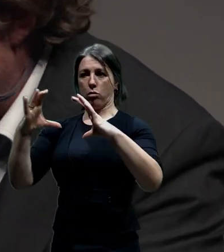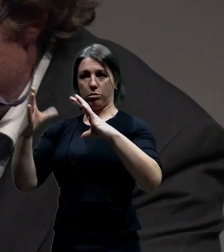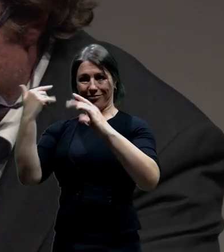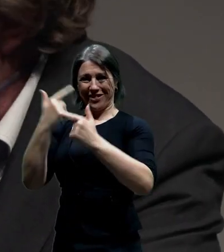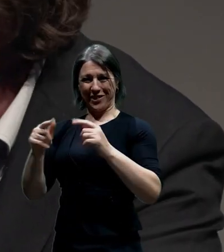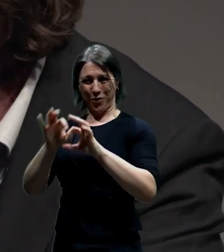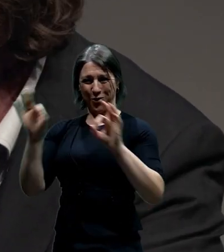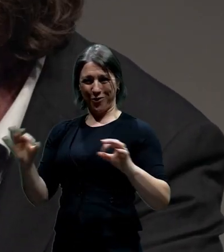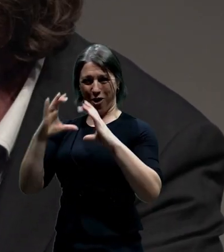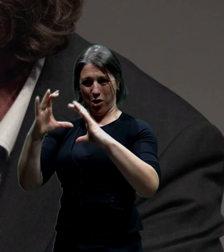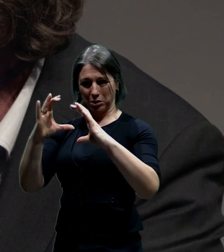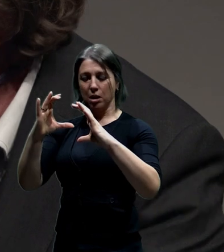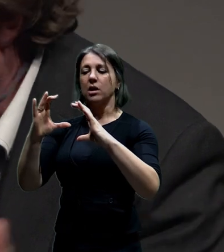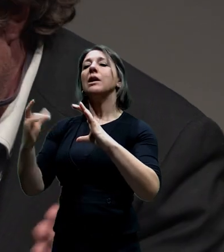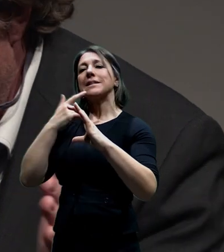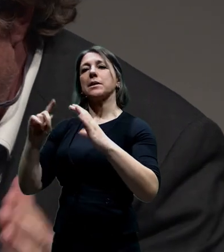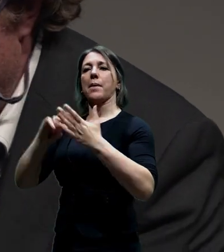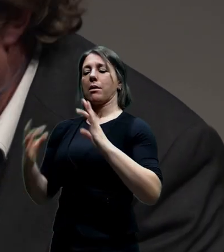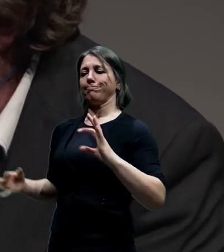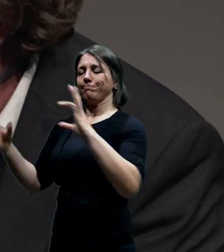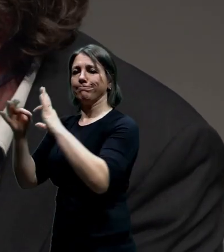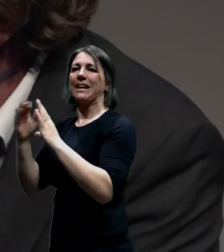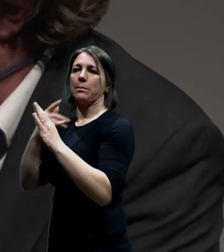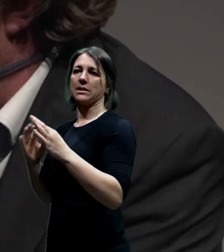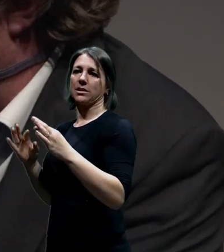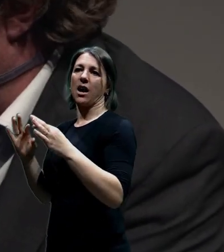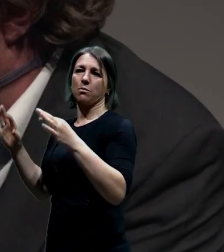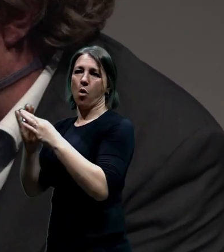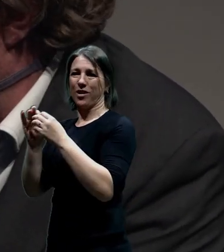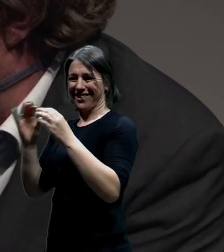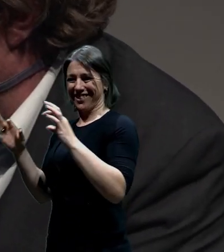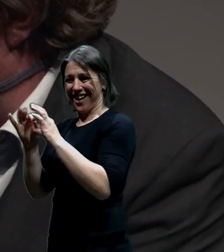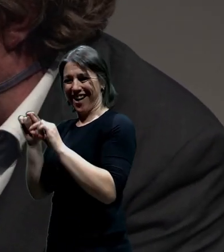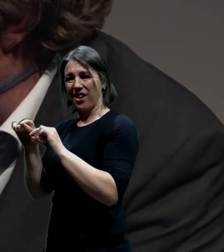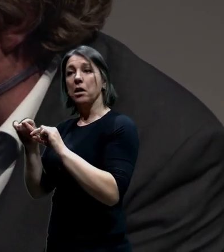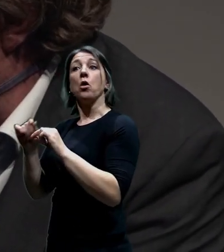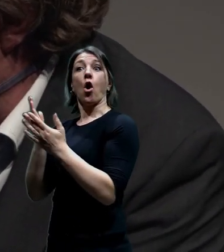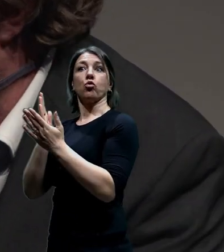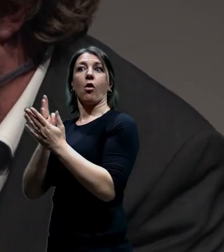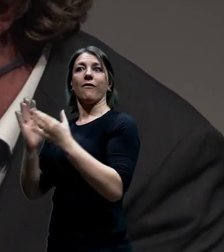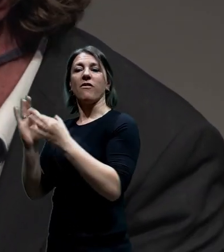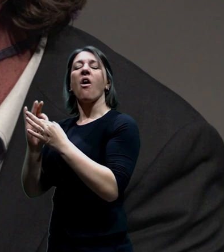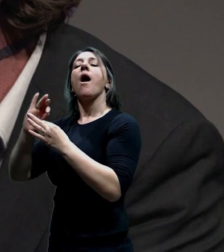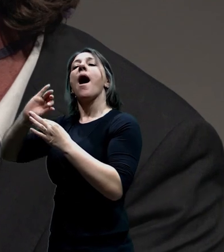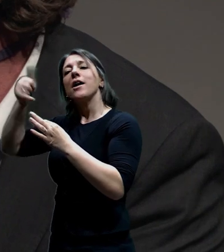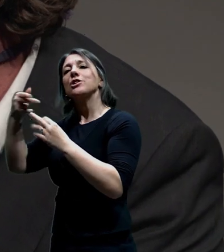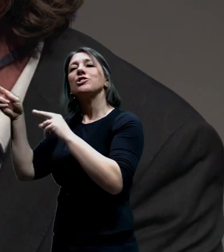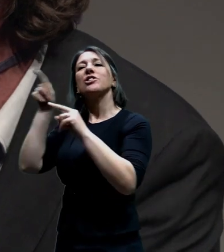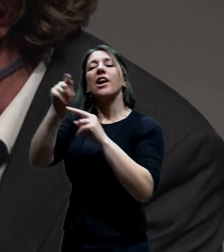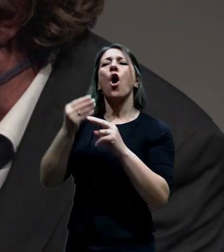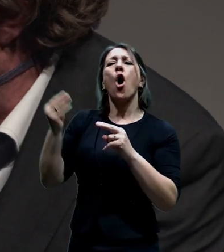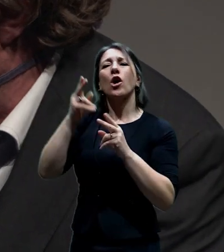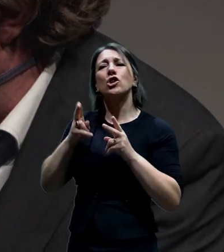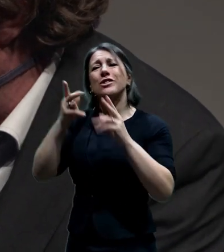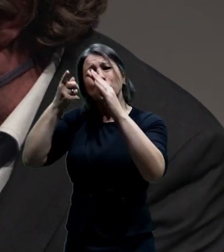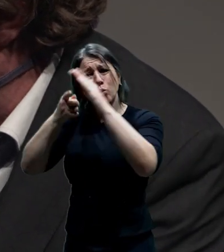s libeňskou spojkou. A že je potřeba dořešit tu na těch Holešovičkách se všemi problémy, které